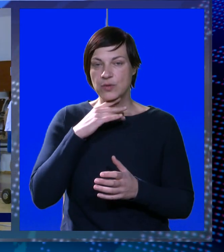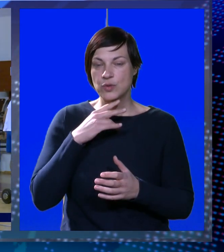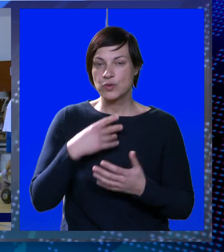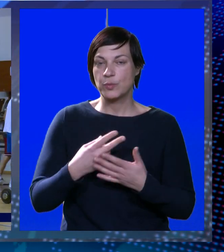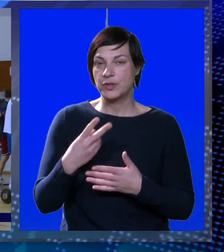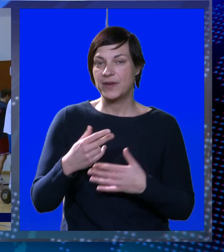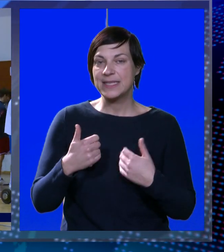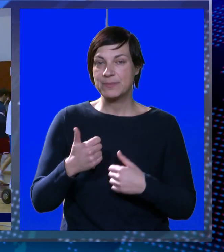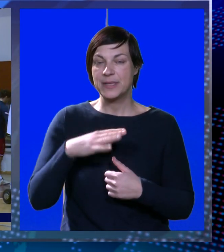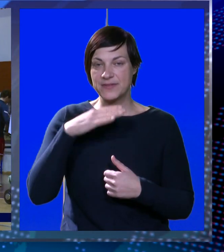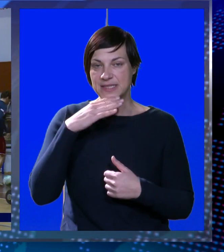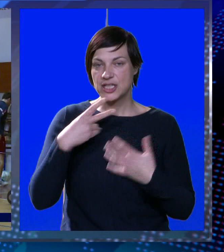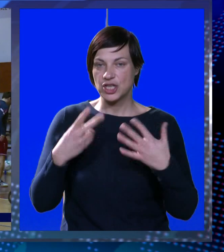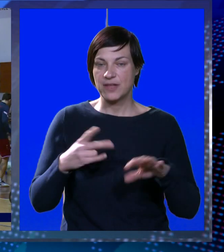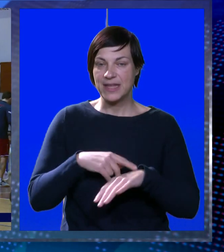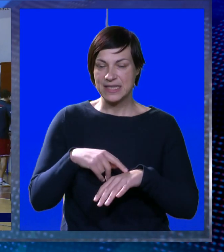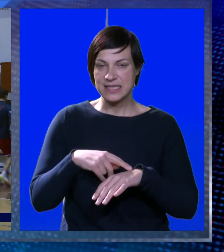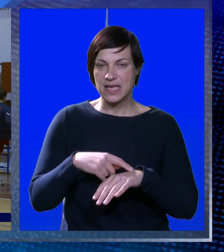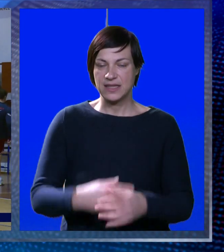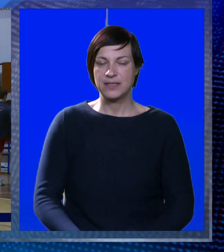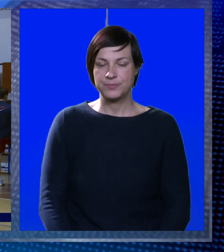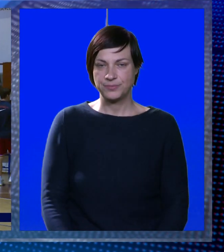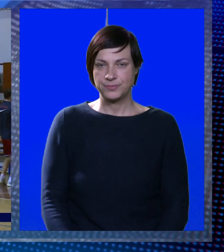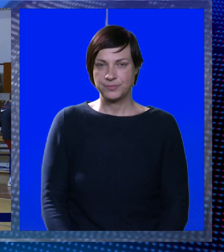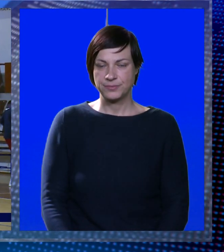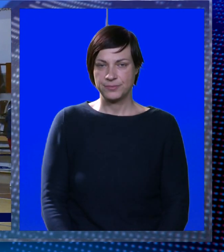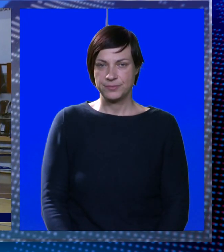u subotu 21. sječnja o 19.00.